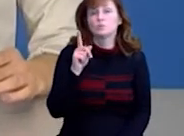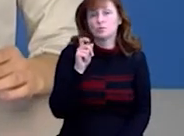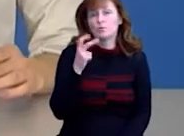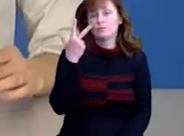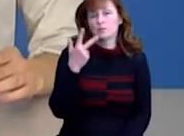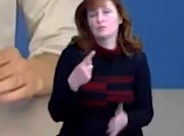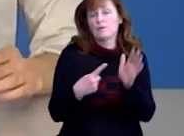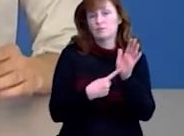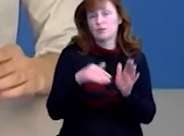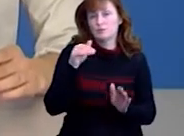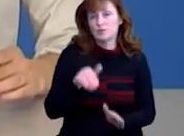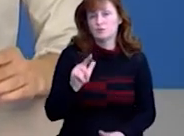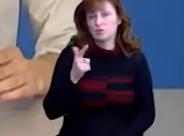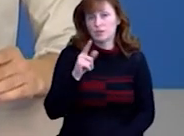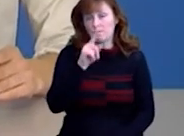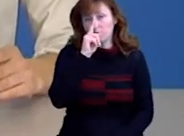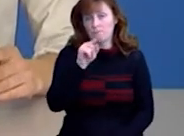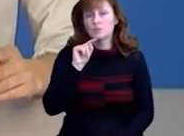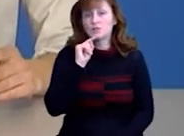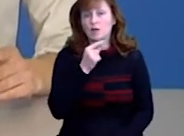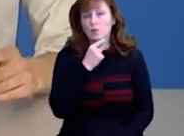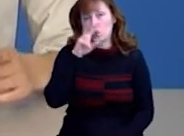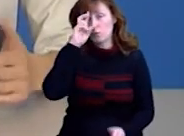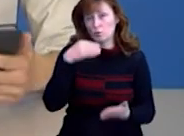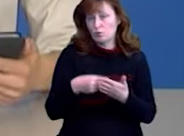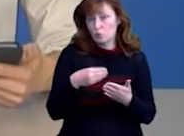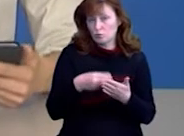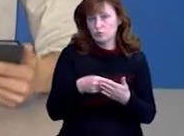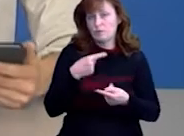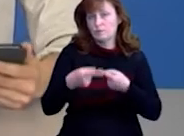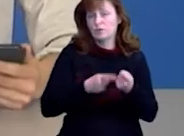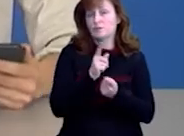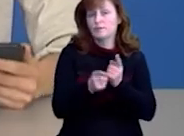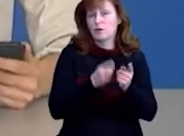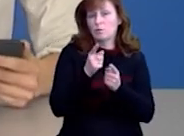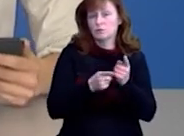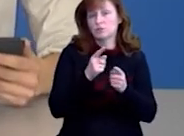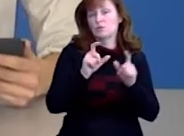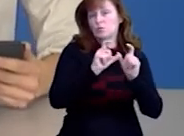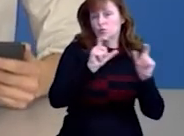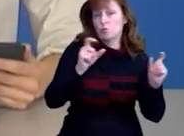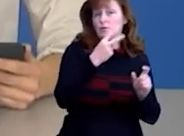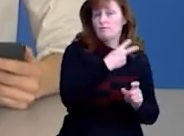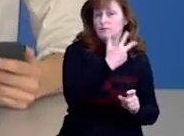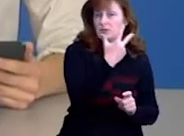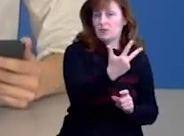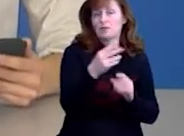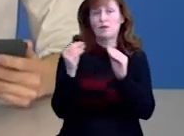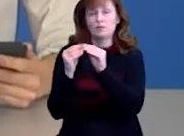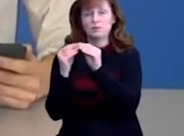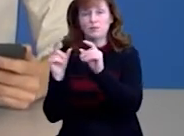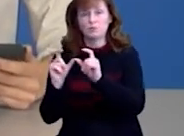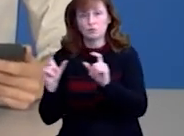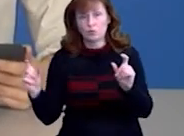136 тисяч гривень на місяць економитиме бюджет Чернігова через реорганізацію 23-ї та 10-ї шкіл. Такий проєкт